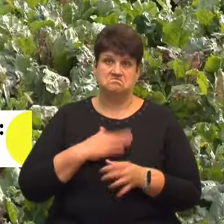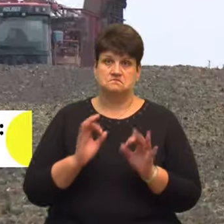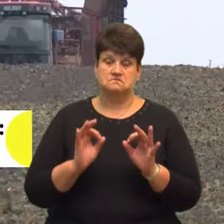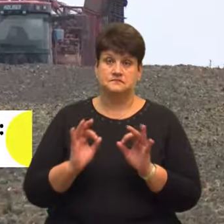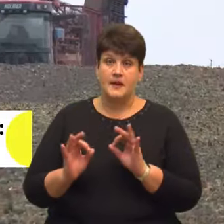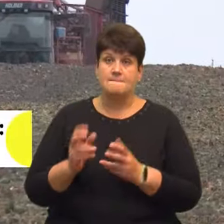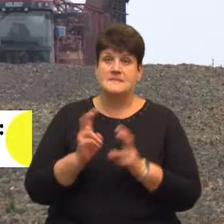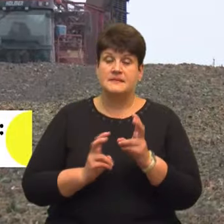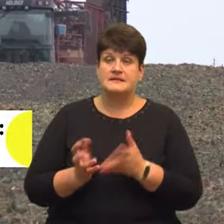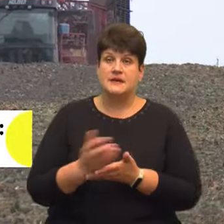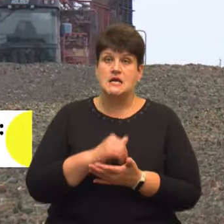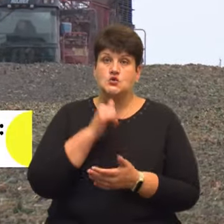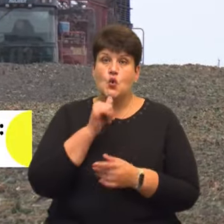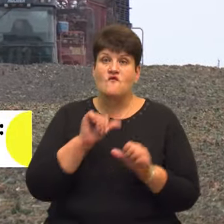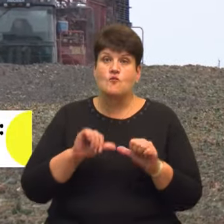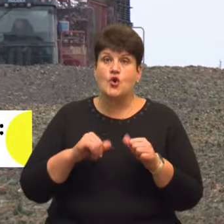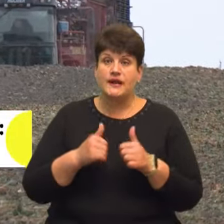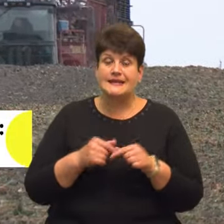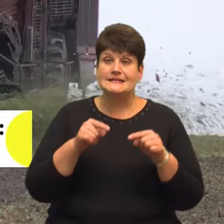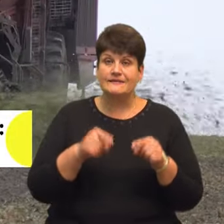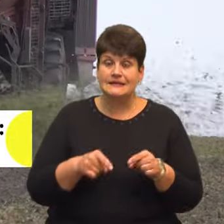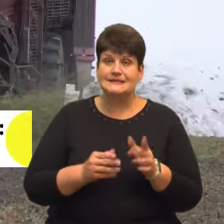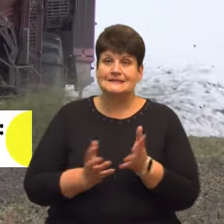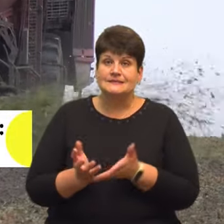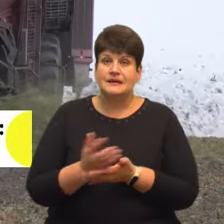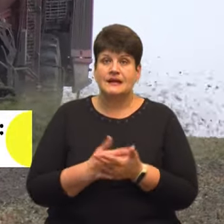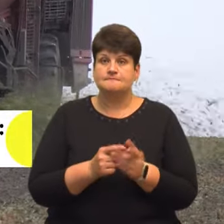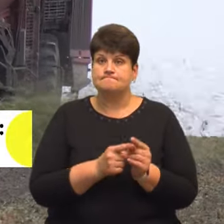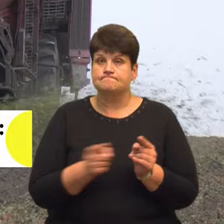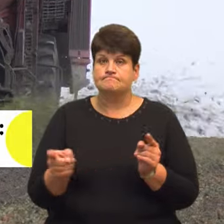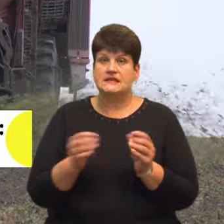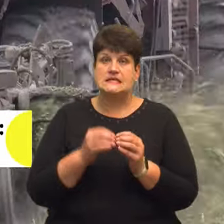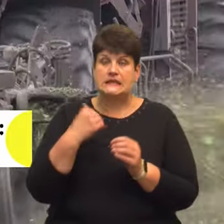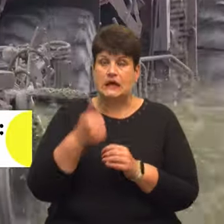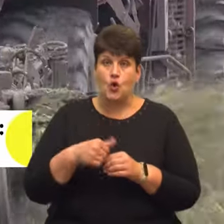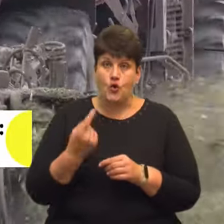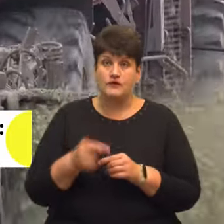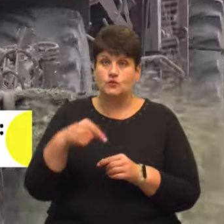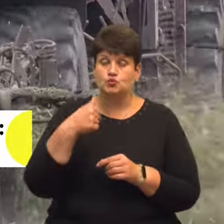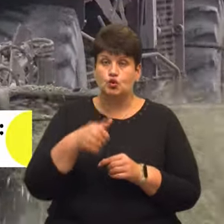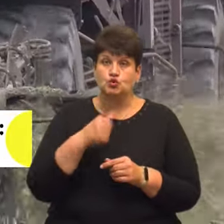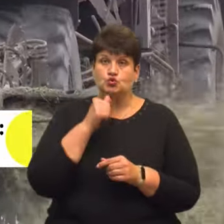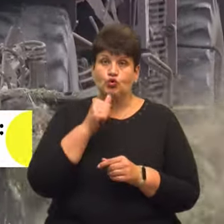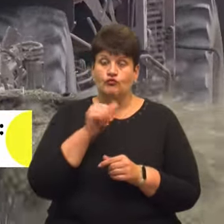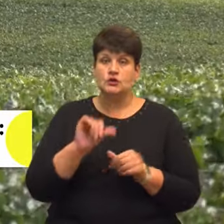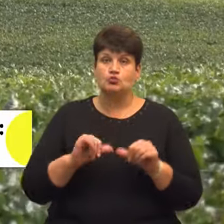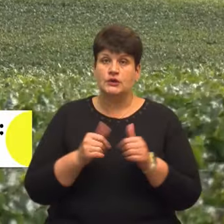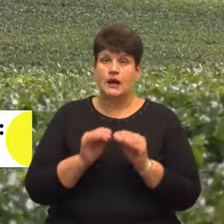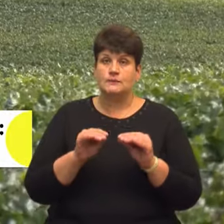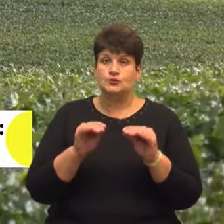збирають цукрові буряки. Цю культуру вони вирощують протягом 10 років. Цьогоріч цукровий буряк посияли на полі площею